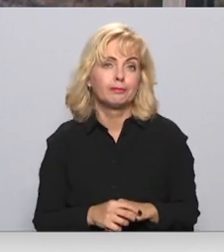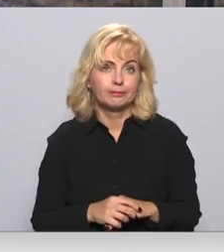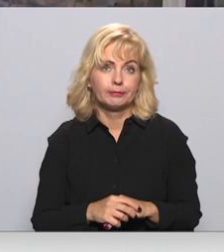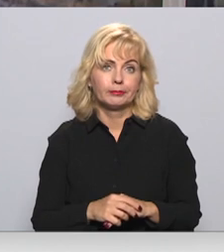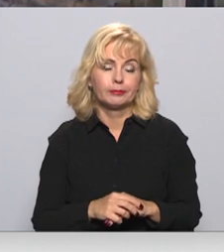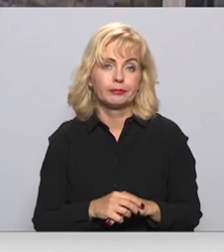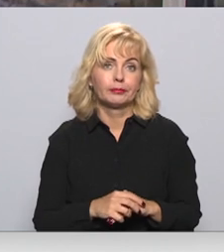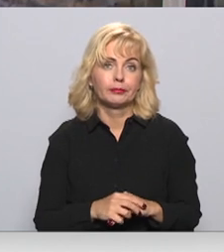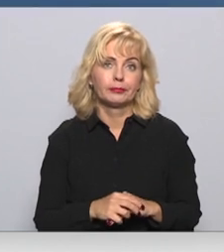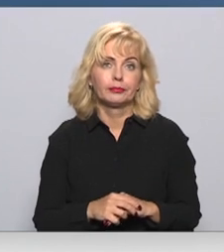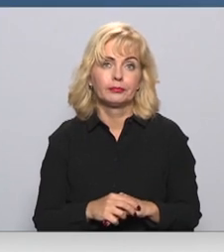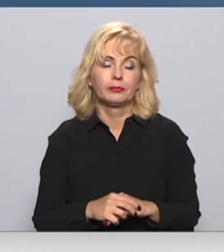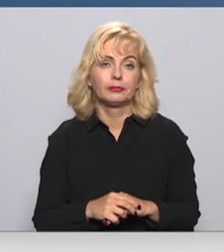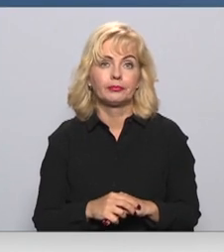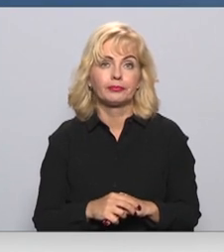Dāvis Freidenfelds.